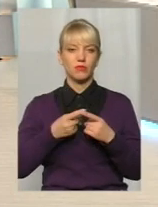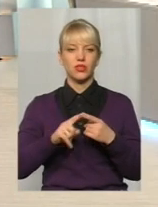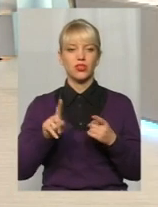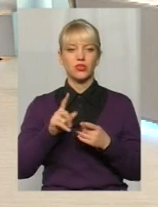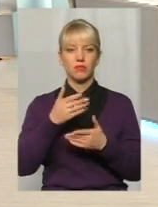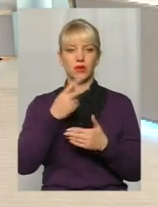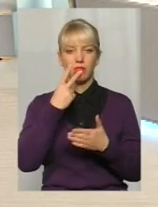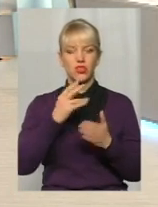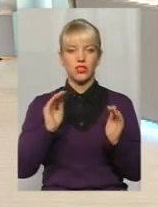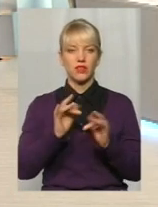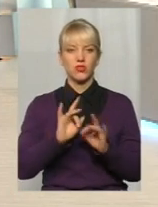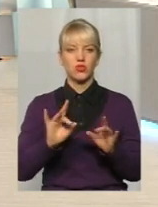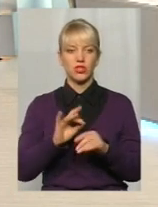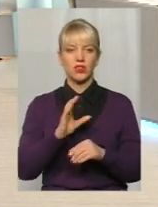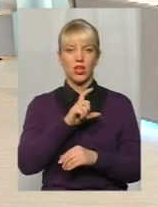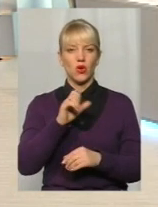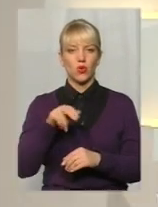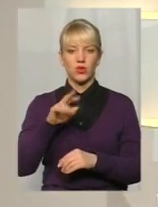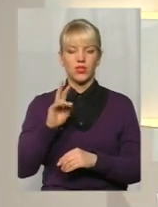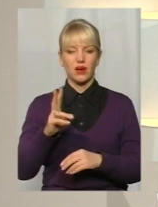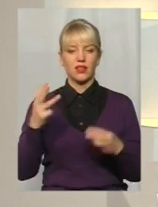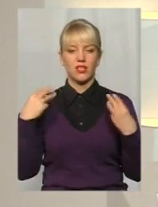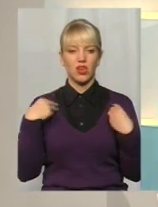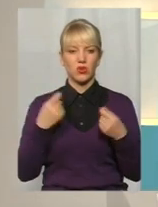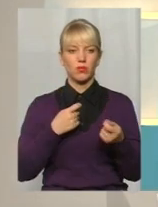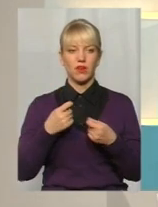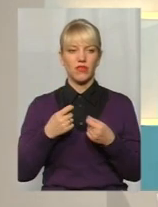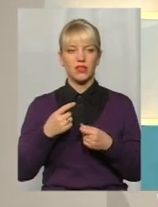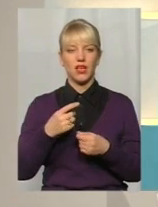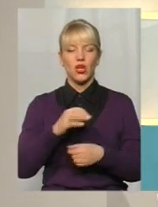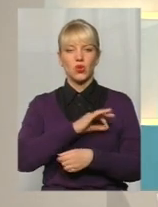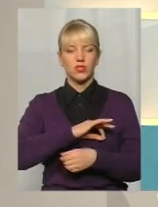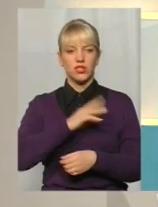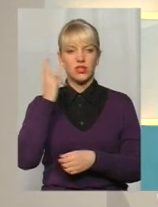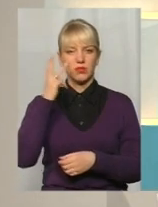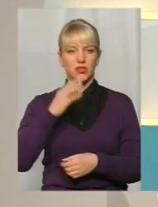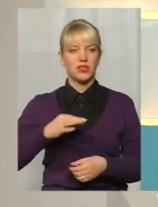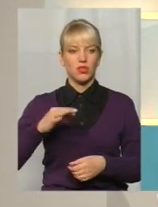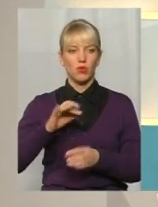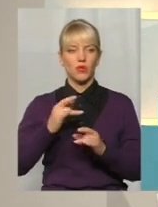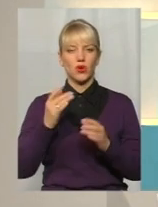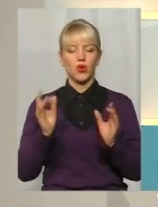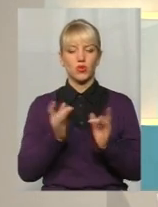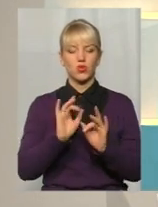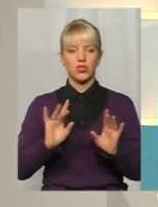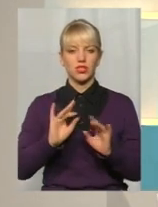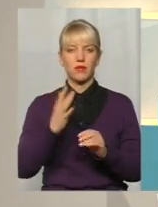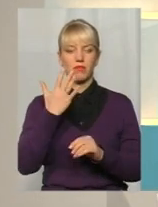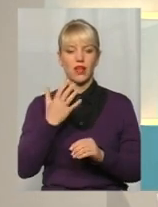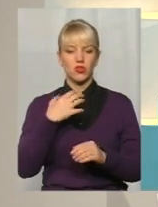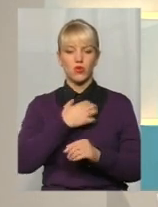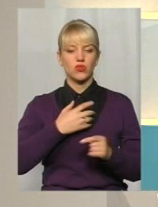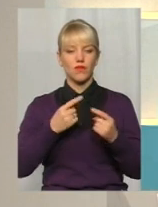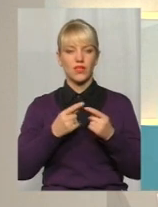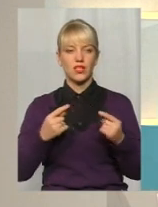тільки що бачили у сюжеті. Віктор Худняк, начальник управління юстиції Хмельницької області, в сюжеті розповів про п'ять основних інструментів,